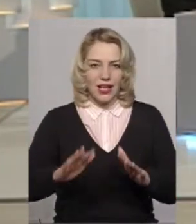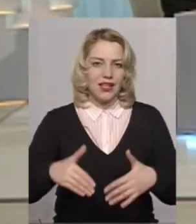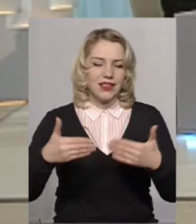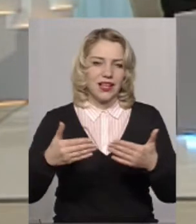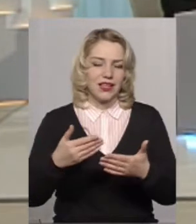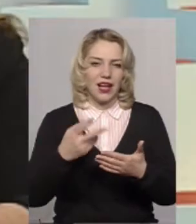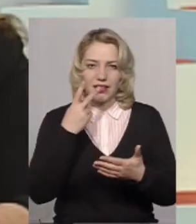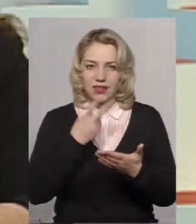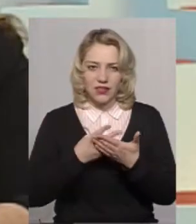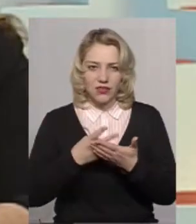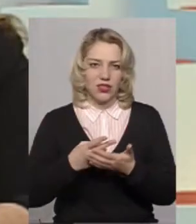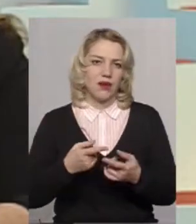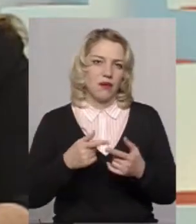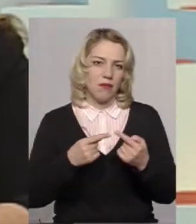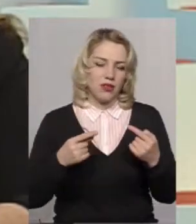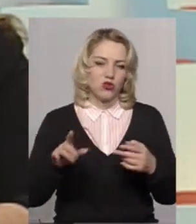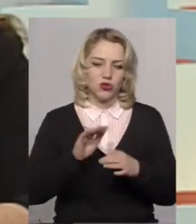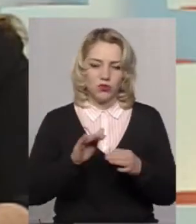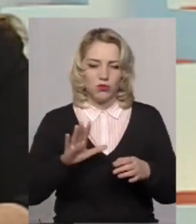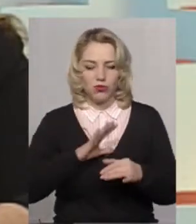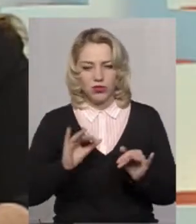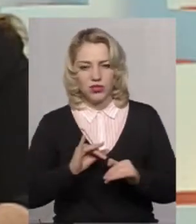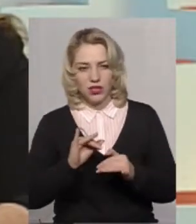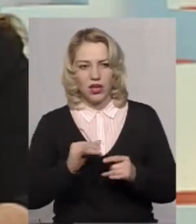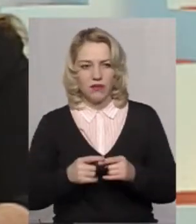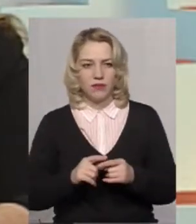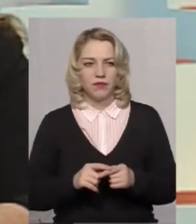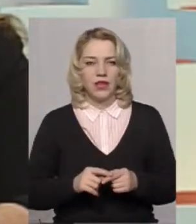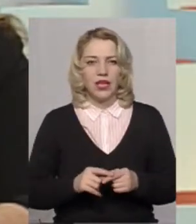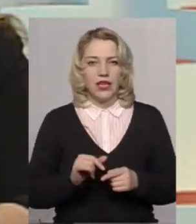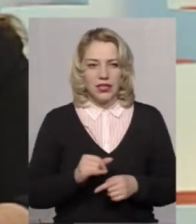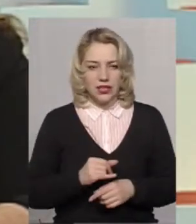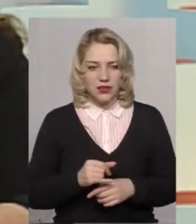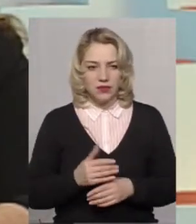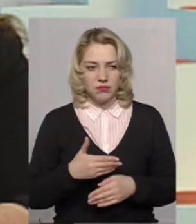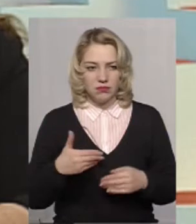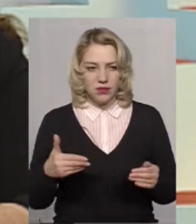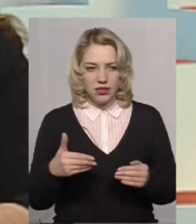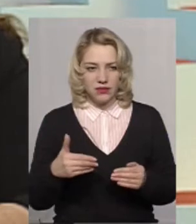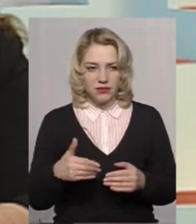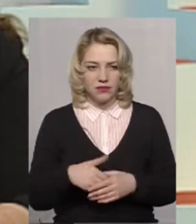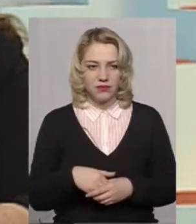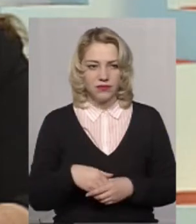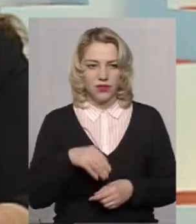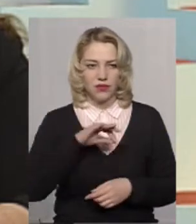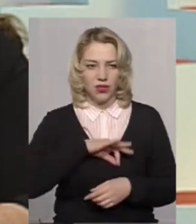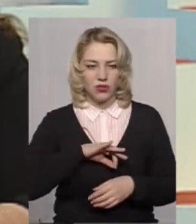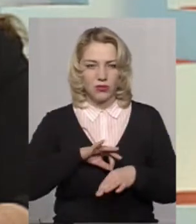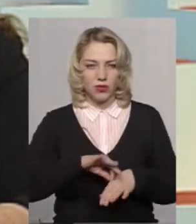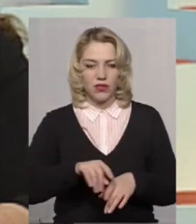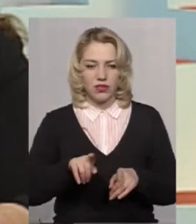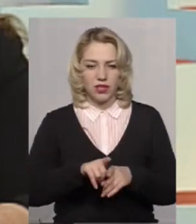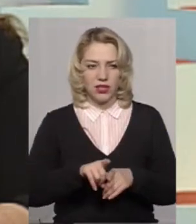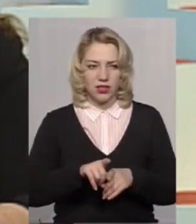дітям було більш цікавіше, зрозумілося, тобто цікаво, проскладне. І ми використали, провели